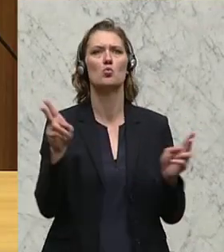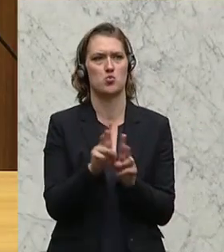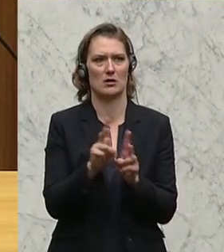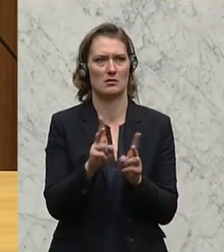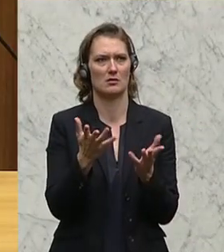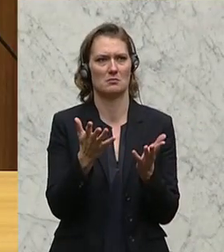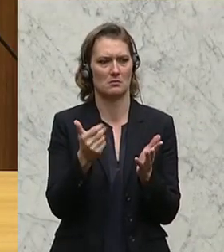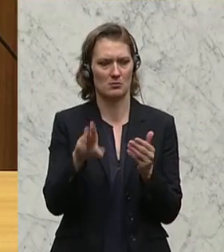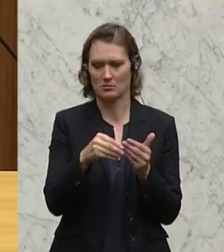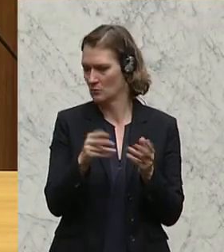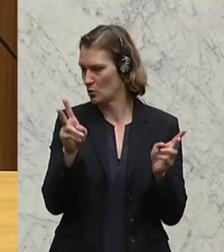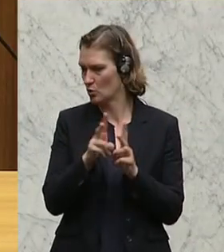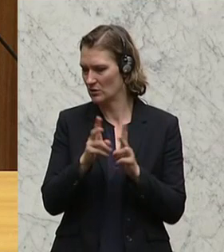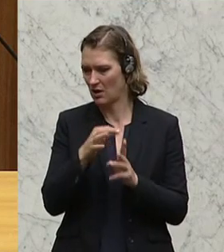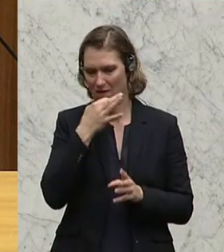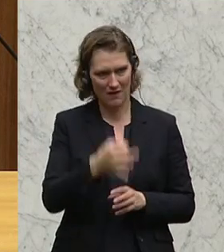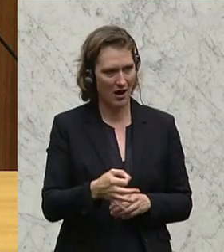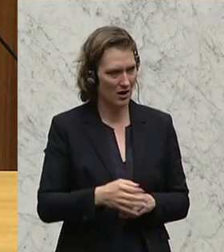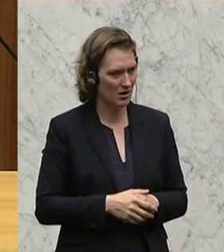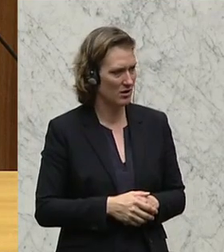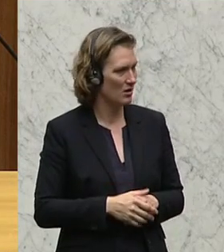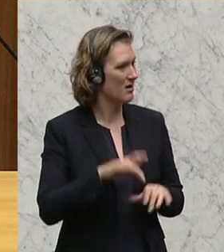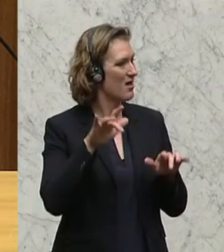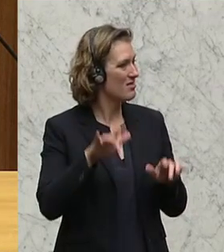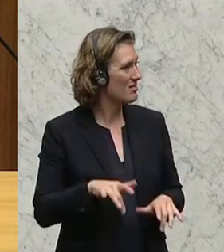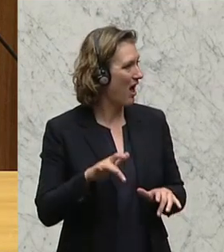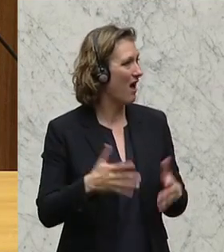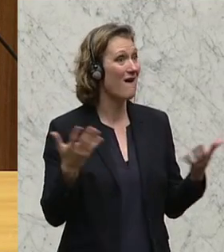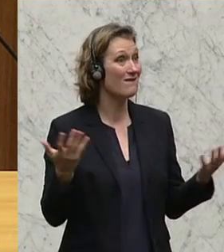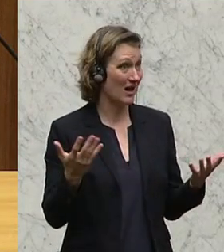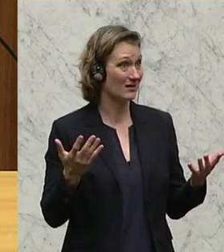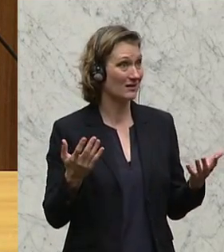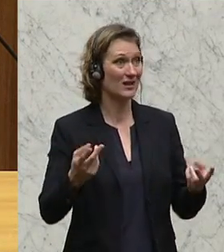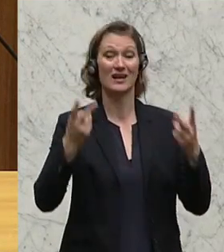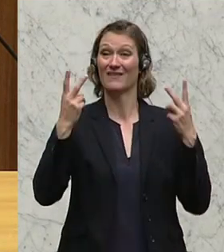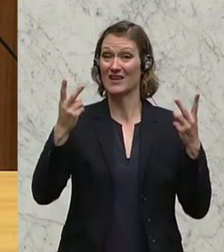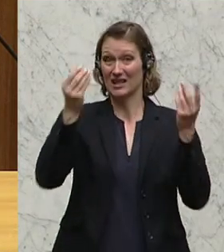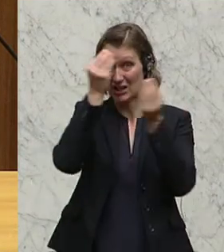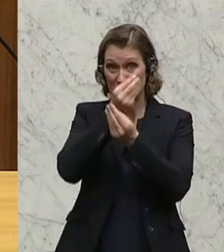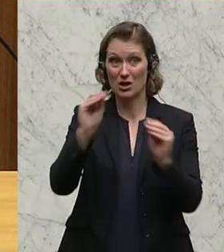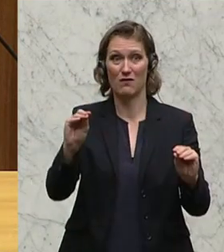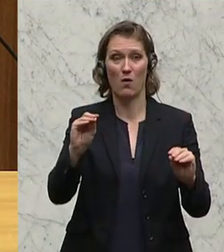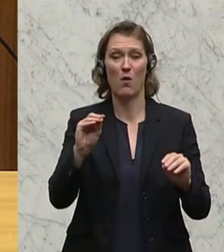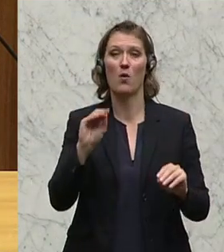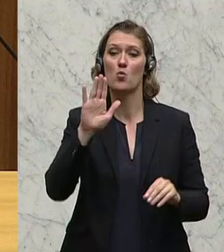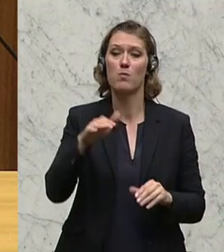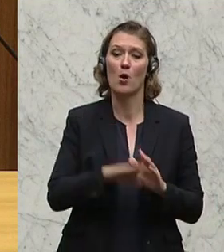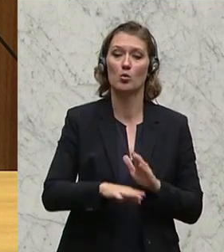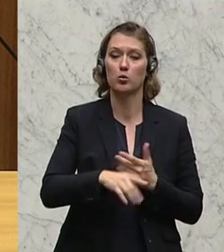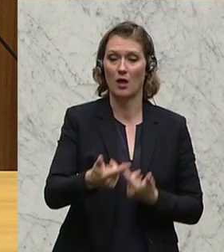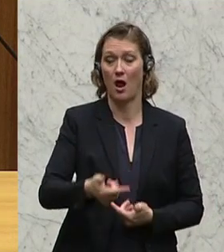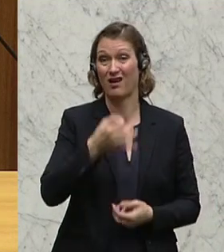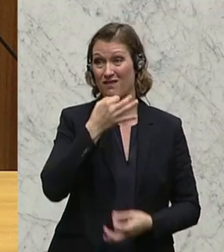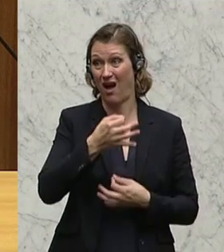eine ganz kurze Antwort an die Frau Ministerin. Und es geht tatsächlich um eine wichtige Grundsatzfrage. Und die Frau